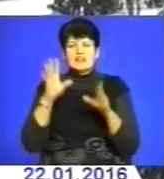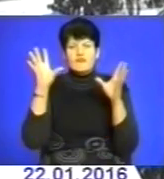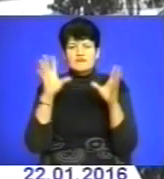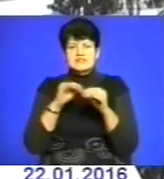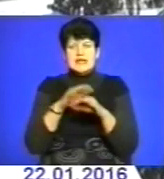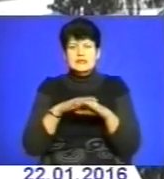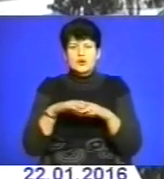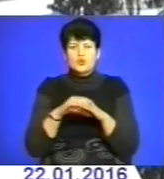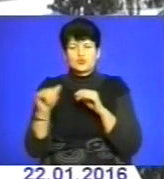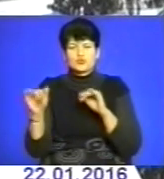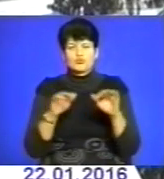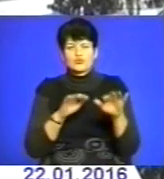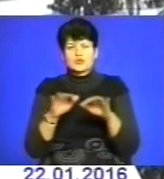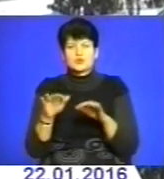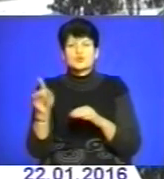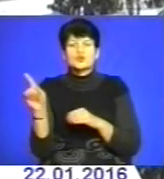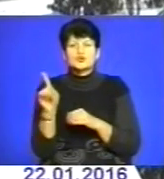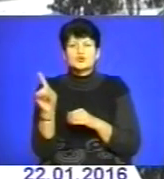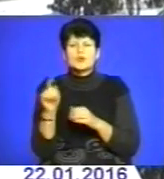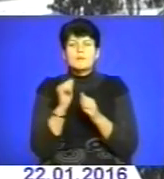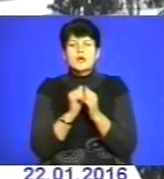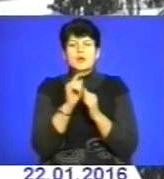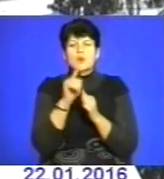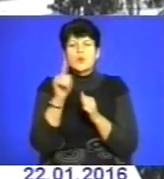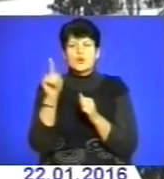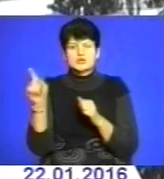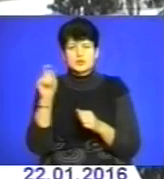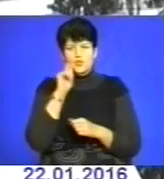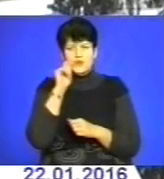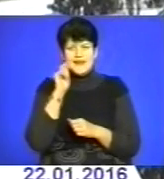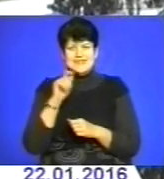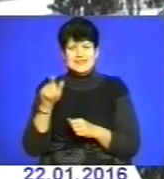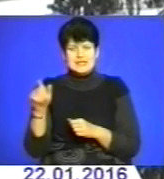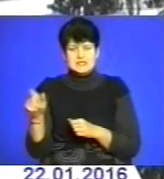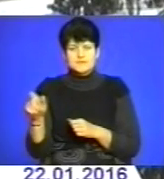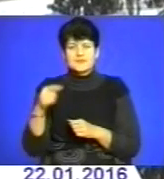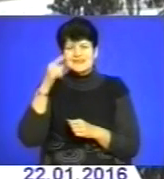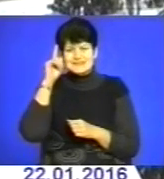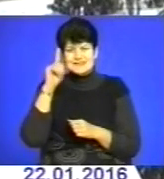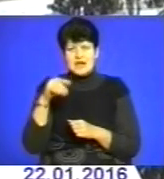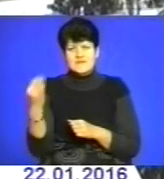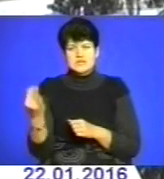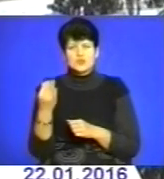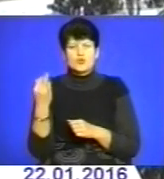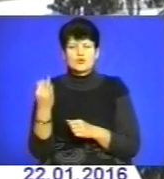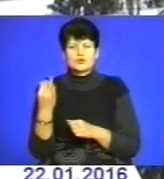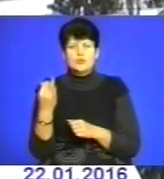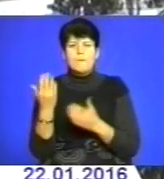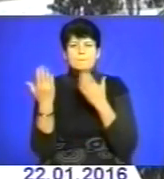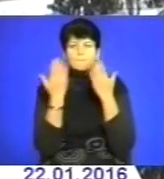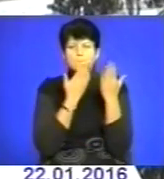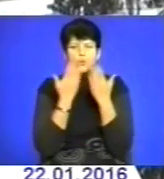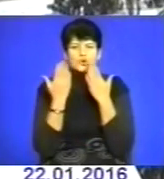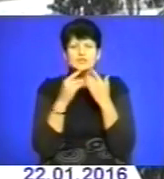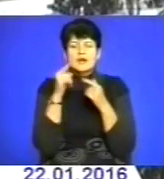подією. Щоби кожен українець знав історію, прочитав той